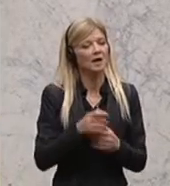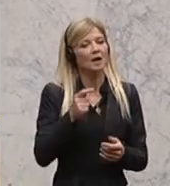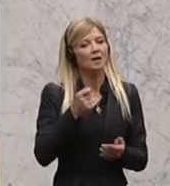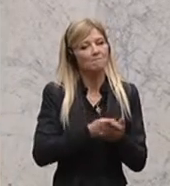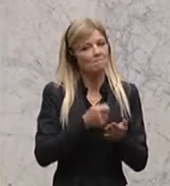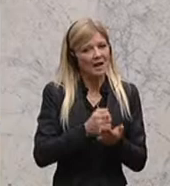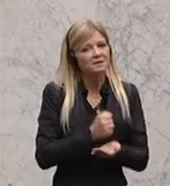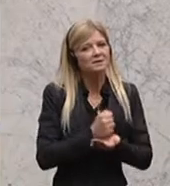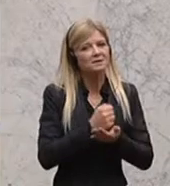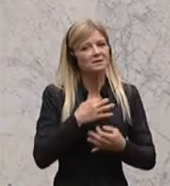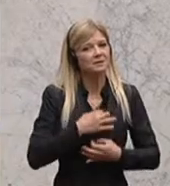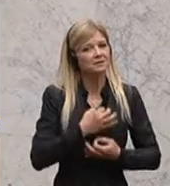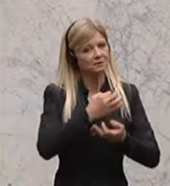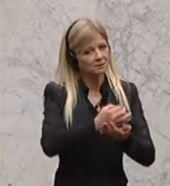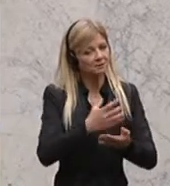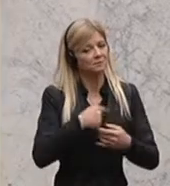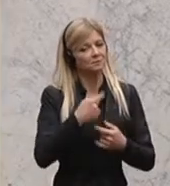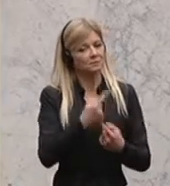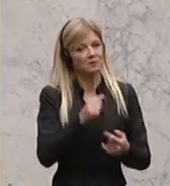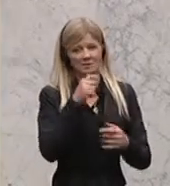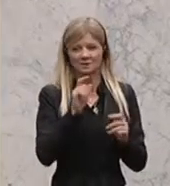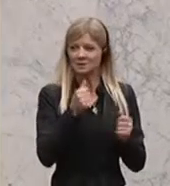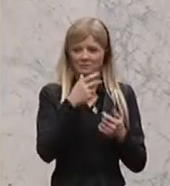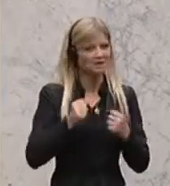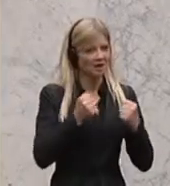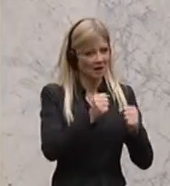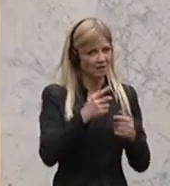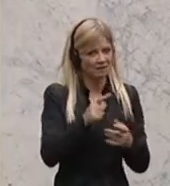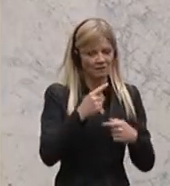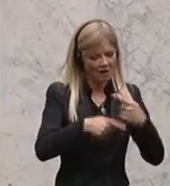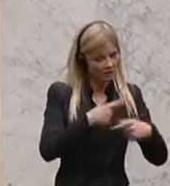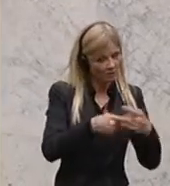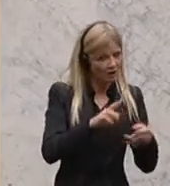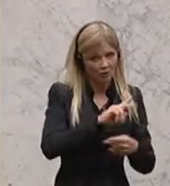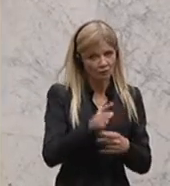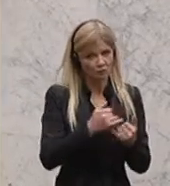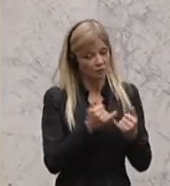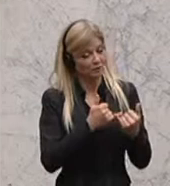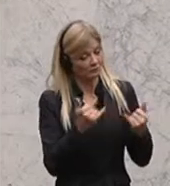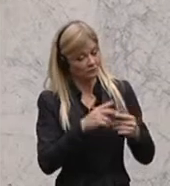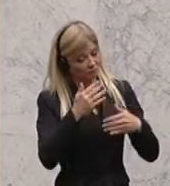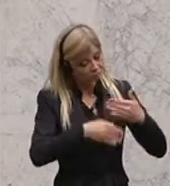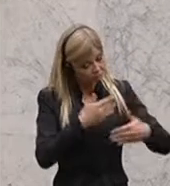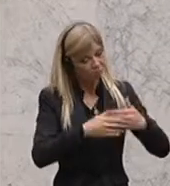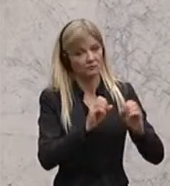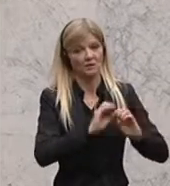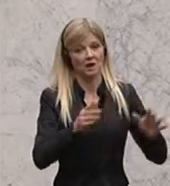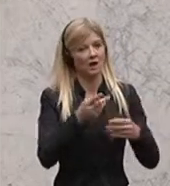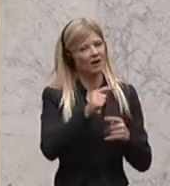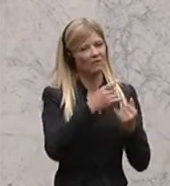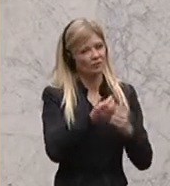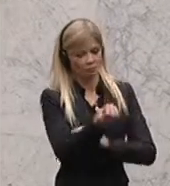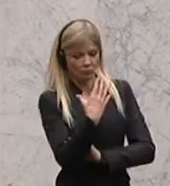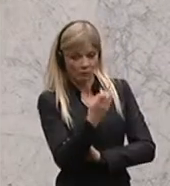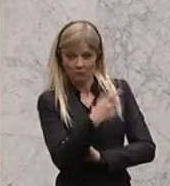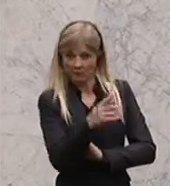sondern inszenierte Vorgangsweise. Da waren nicht alle beteiligt und die Vorhalte sind auch unrichtig. Wir haben hier, was